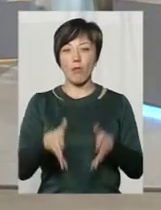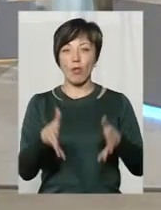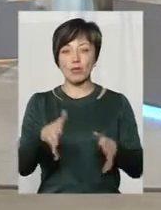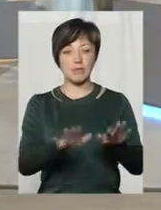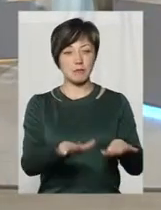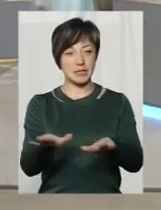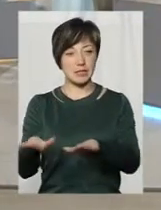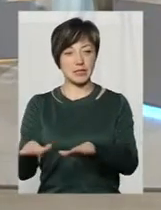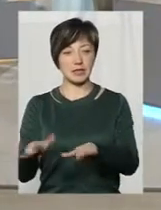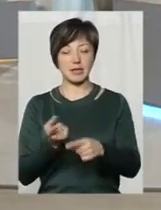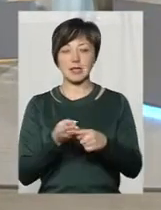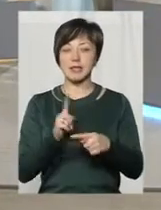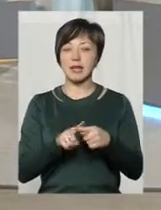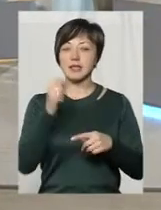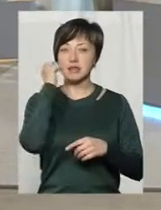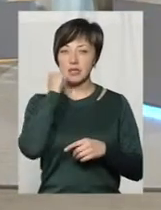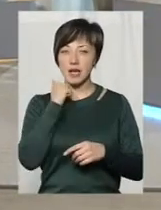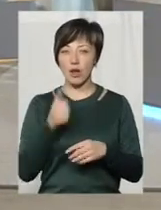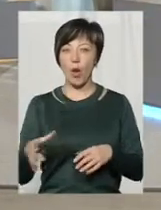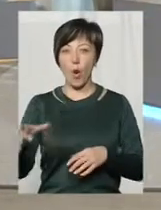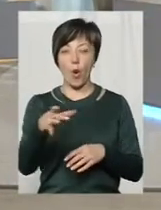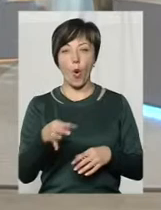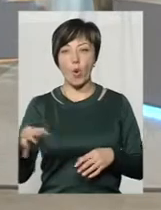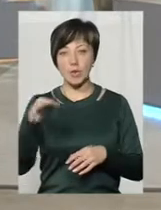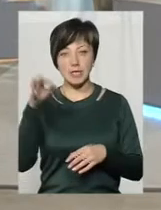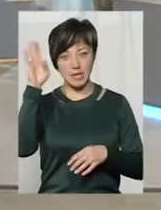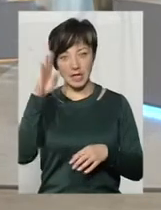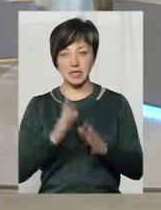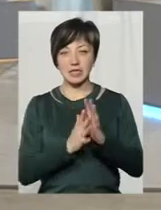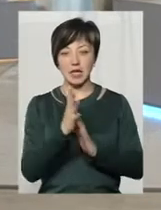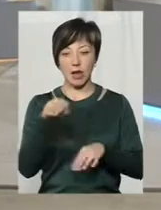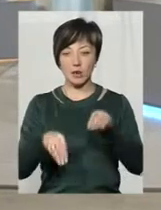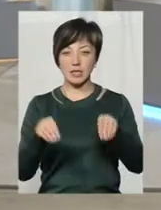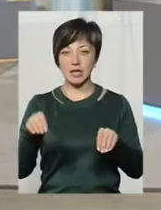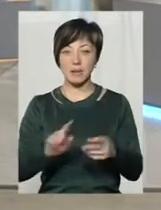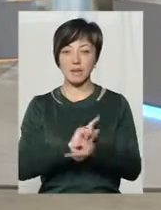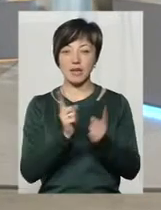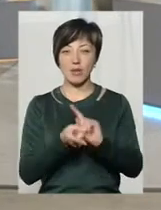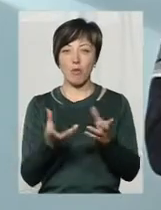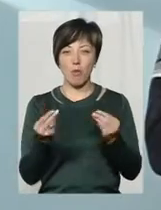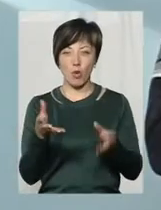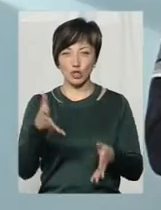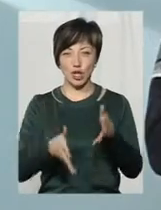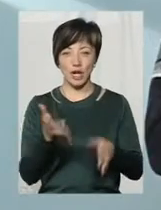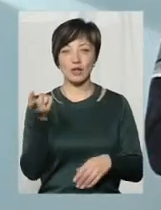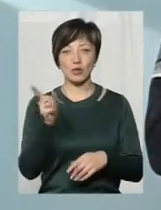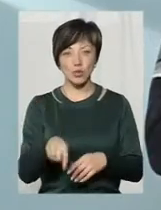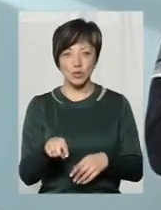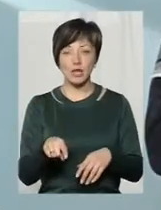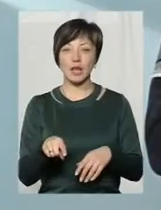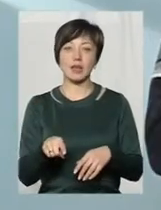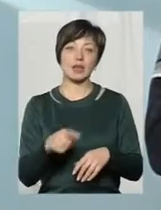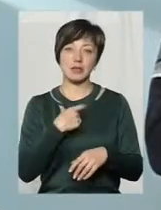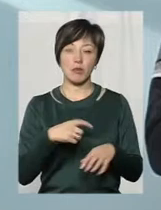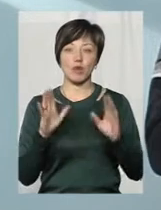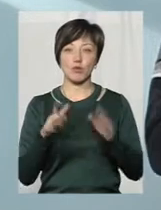місцин. Це старі якісь озери, які заросли і перетворилися в мочарі. І ось тут земноводні себе